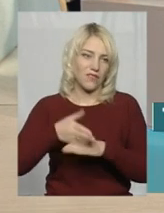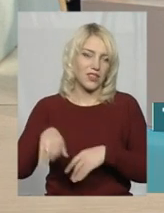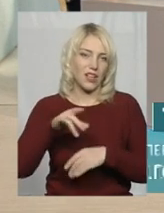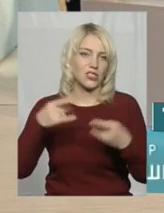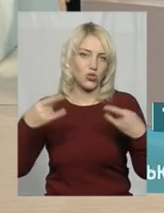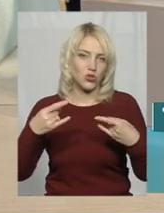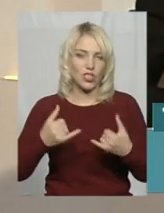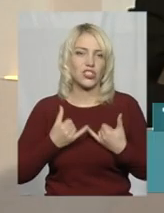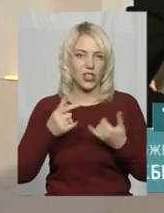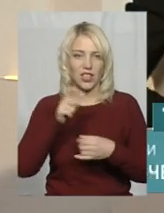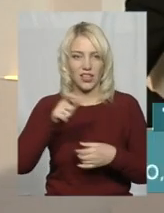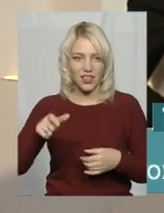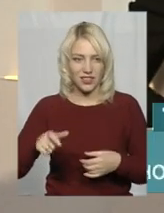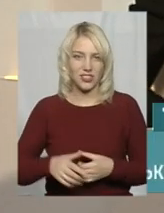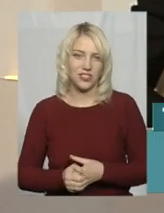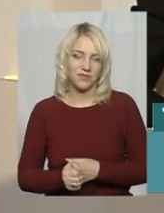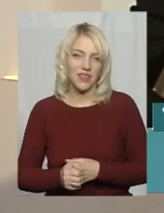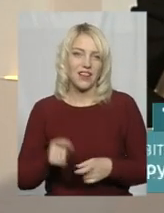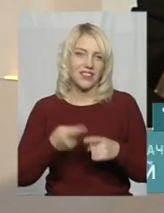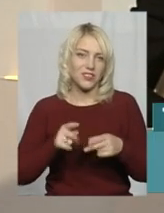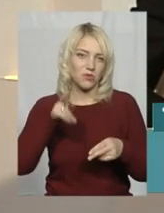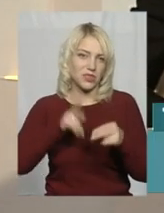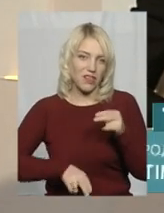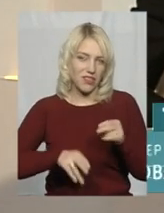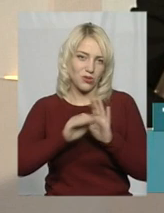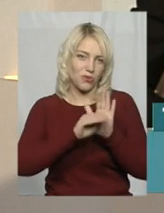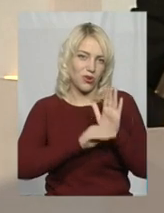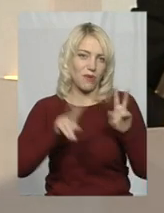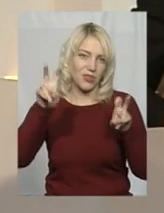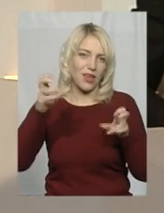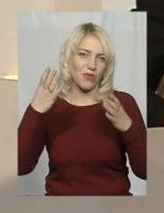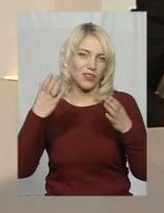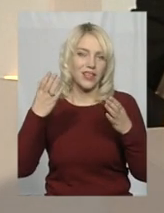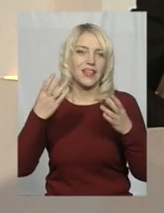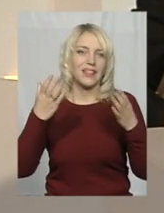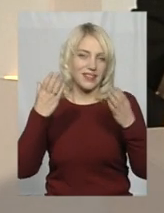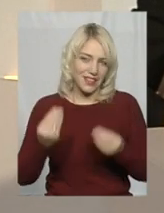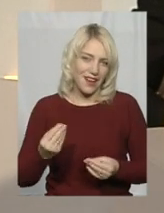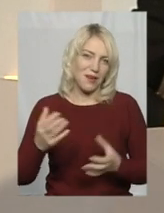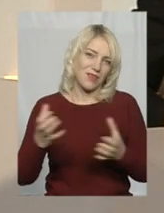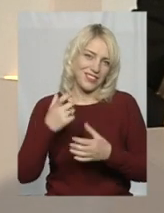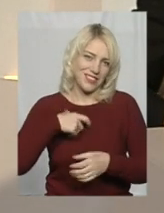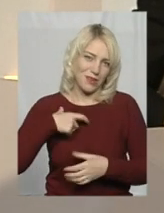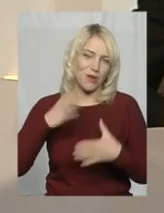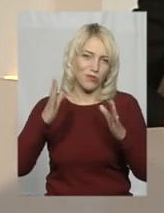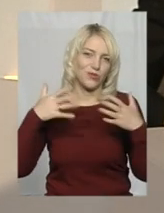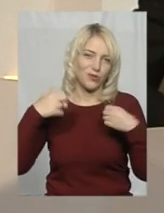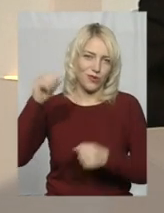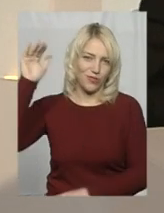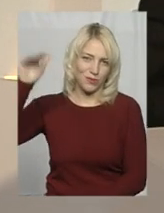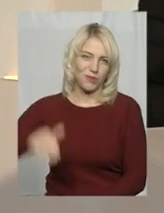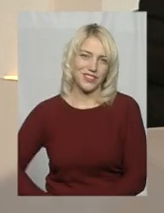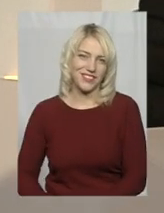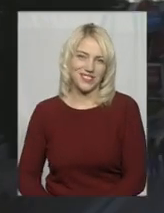студії. Шановні телеглядачі, на цьому завершуємо програму «Тема дня». Бережіться і будьте здорові. Залишайтесь з нами.